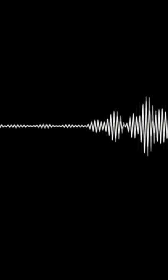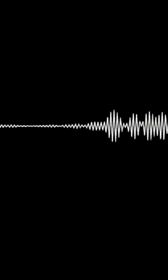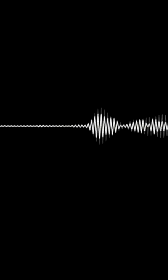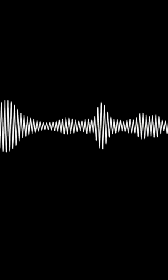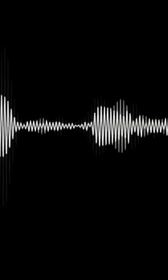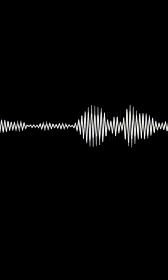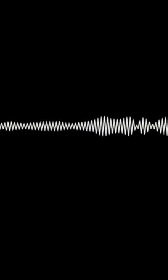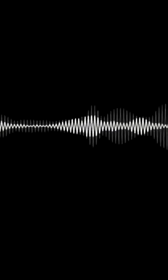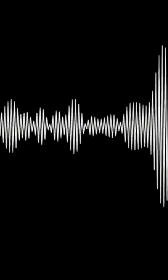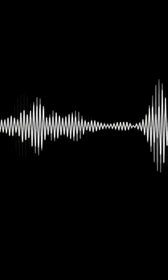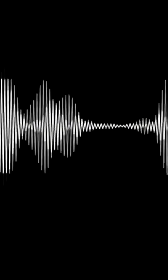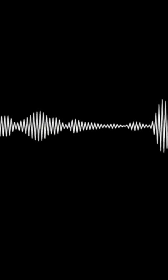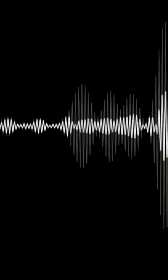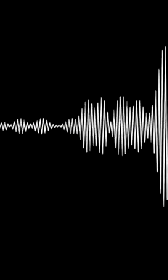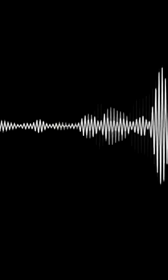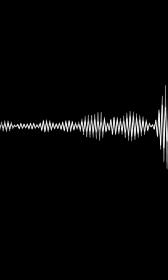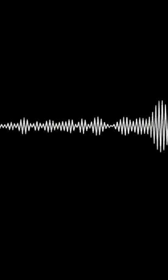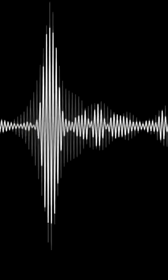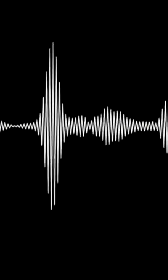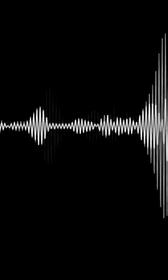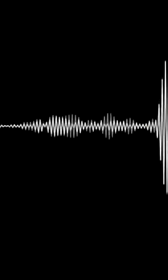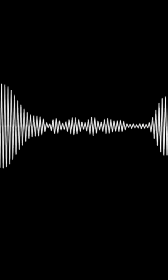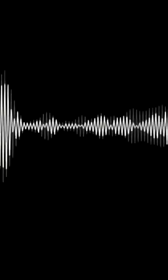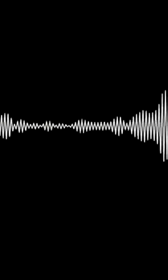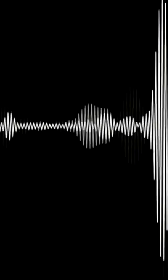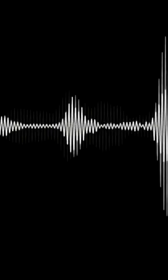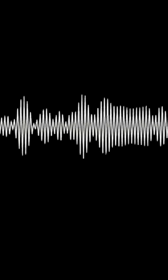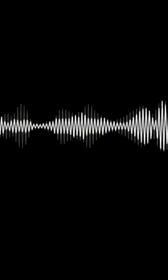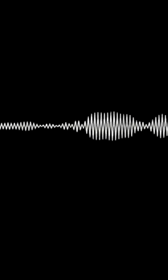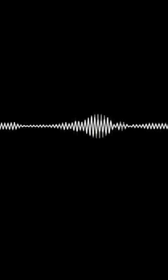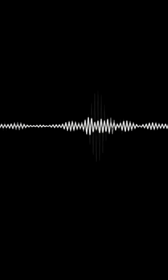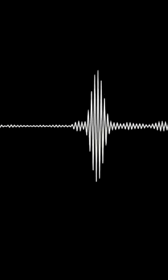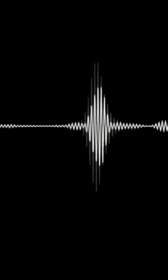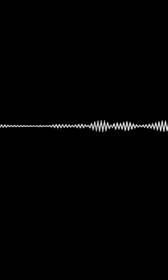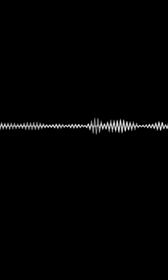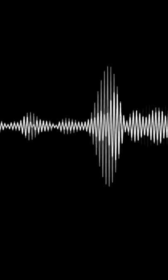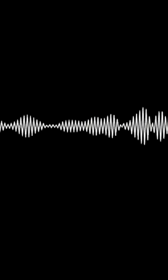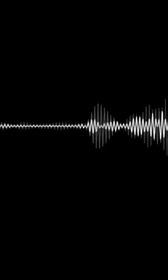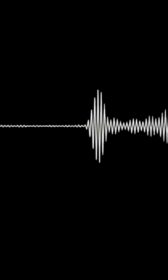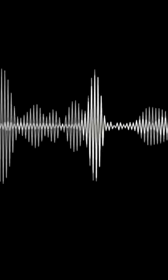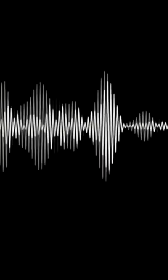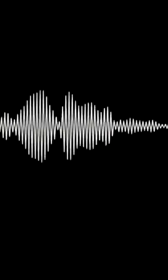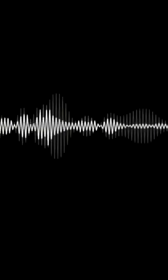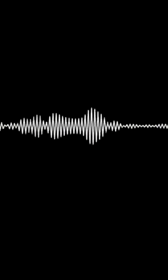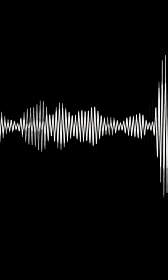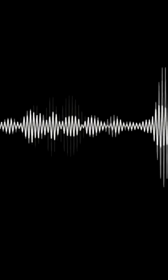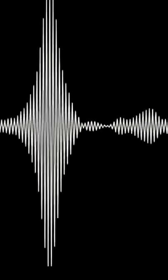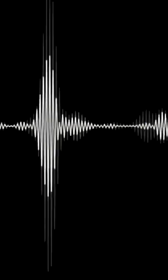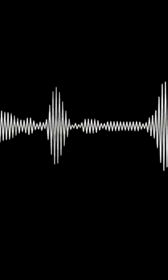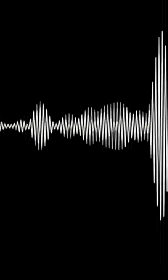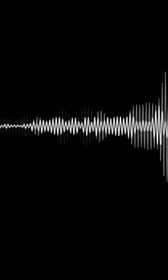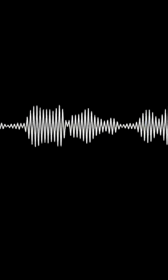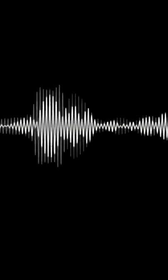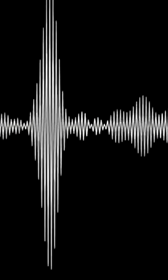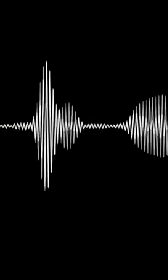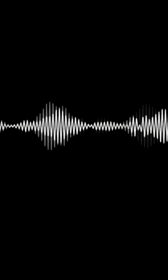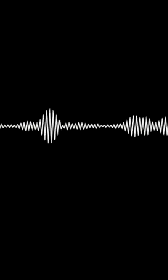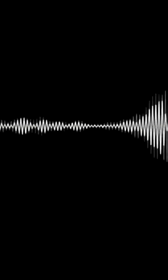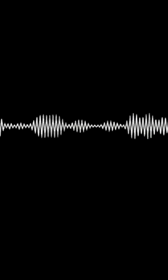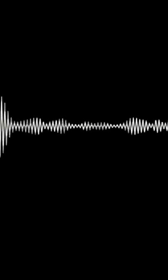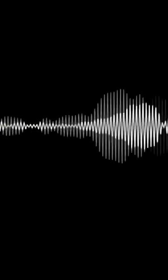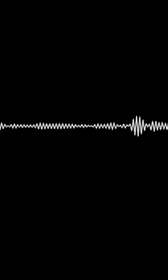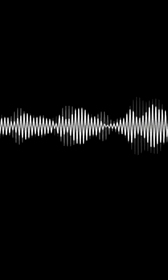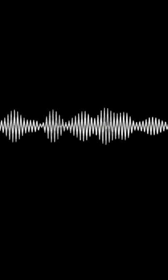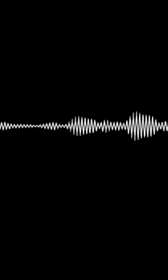debatę organizuje Galeria Labirynt we współpracy z tygodnikiem Polityka, ja nazywam